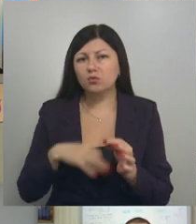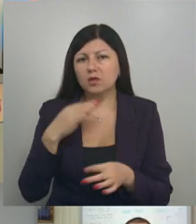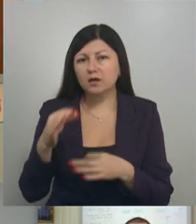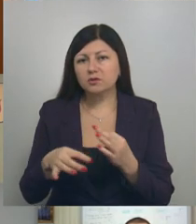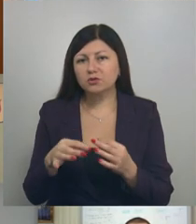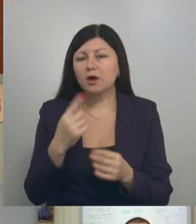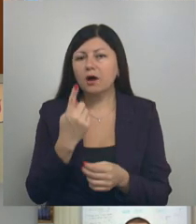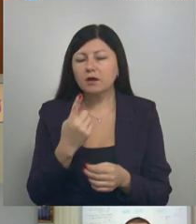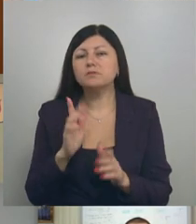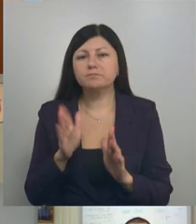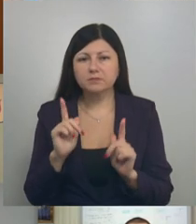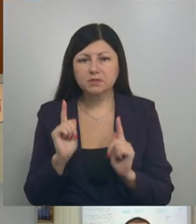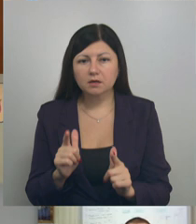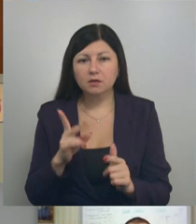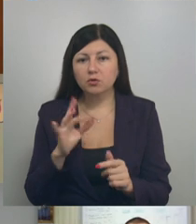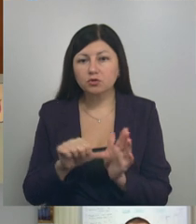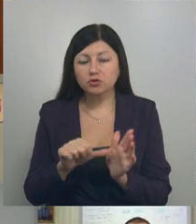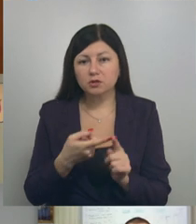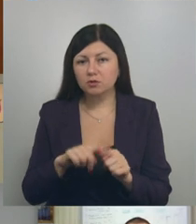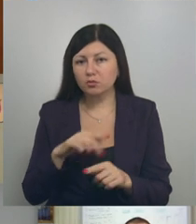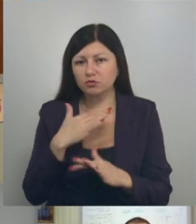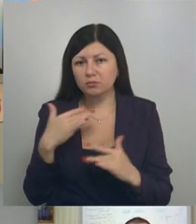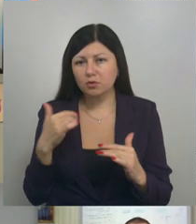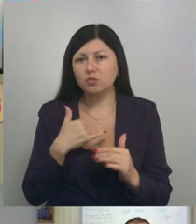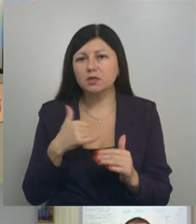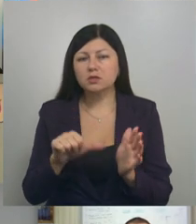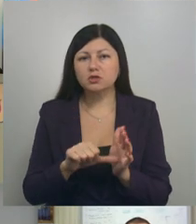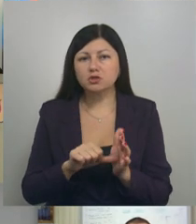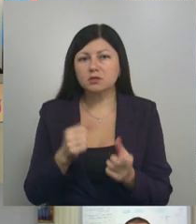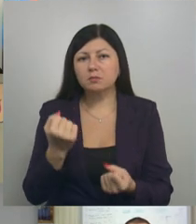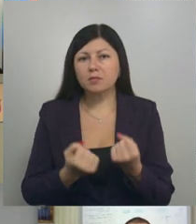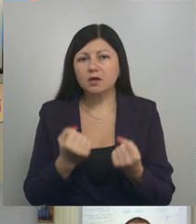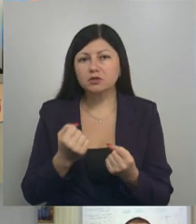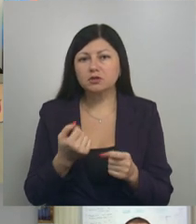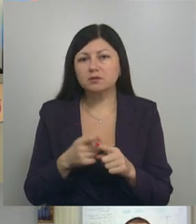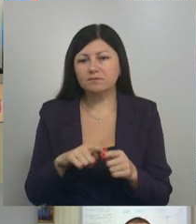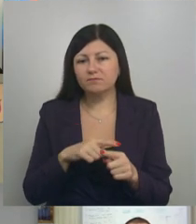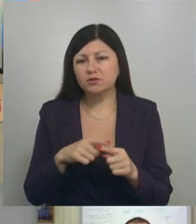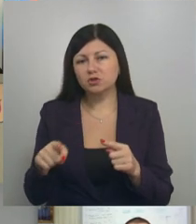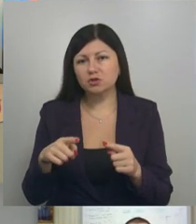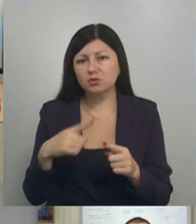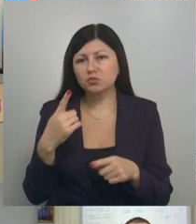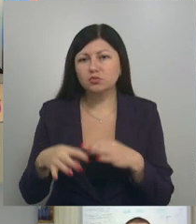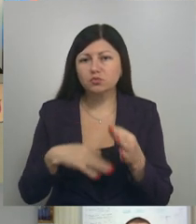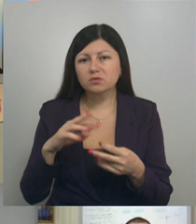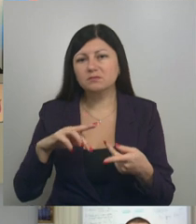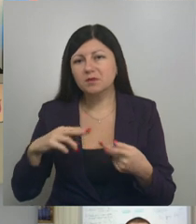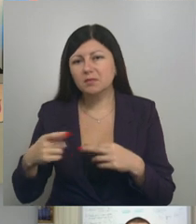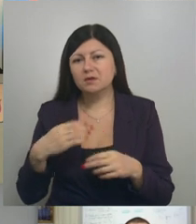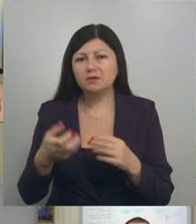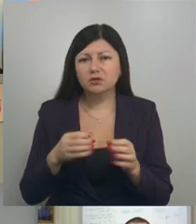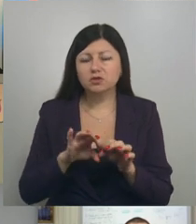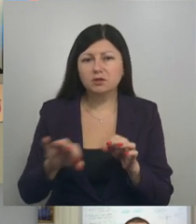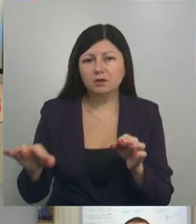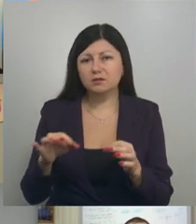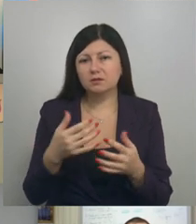6 машин, это очень много. У нас 6 машин, это в течение суток они восстанавливаются. Это замена резинок, шланги